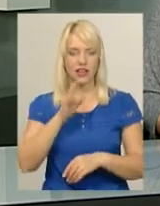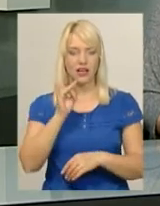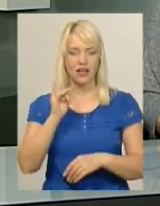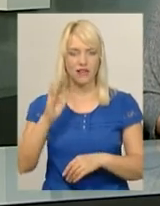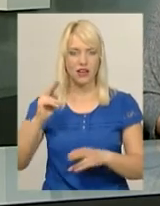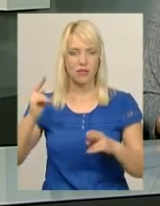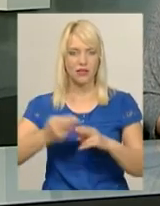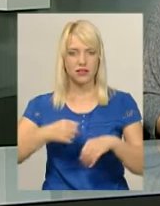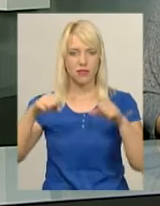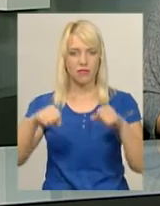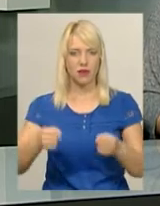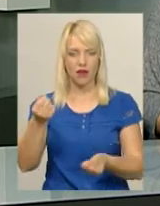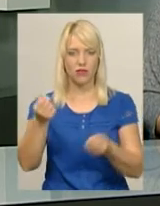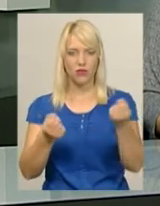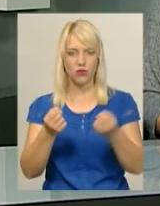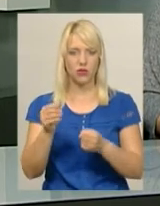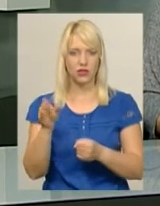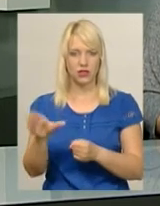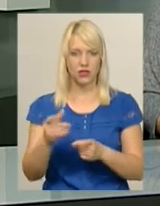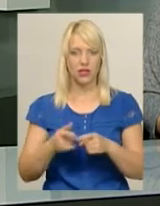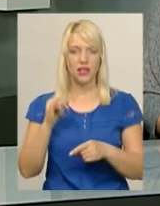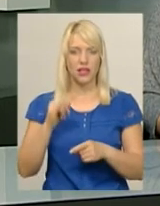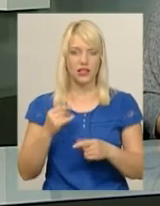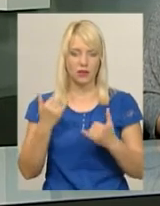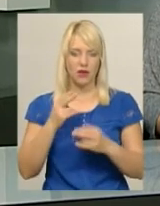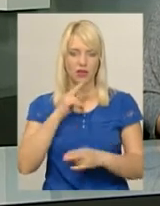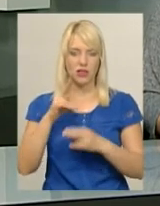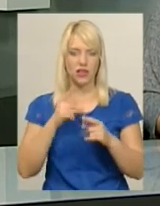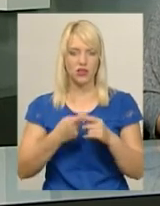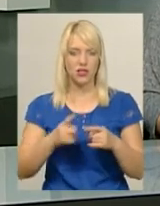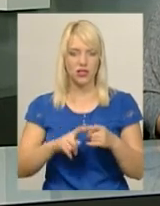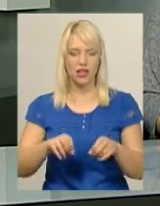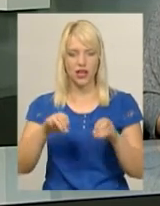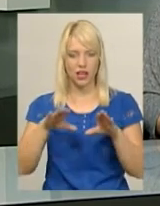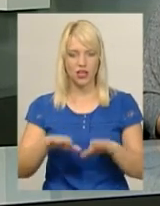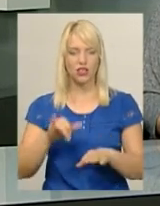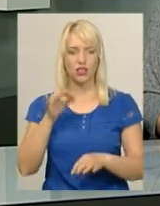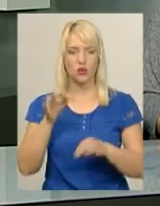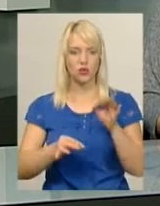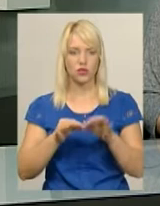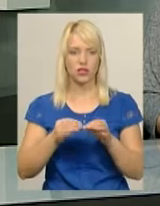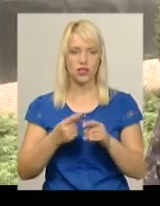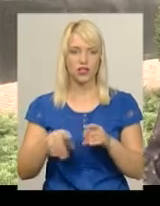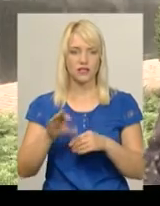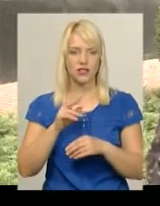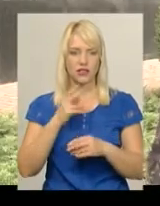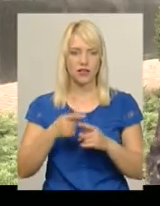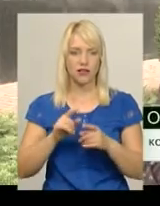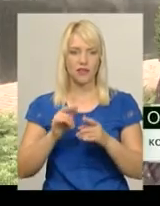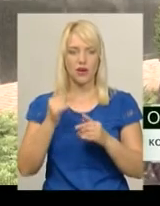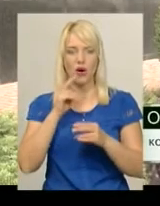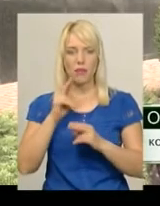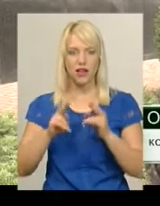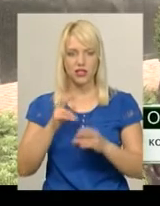позбавили водійських прав. Наразі він оскаржує це рішення в суді. Ольга Нісміянова більше просує. Сьогодні в